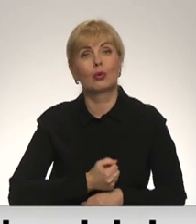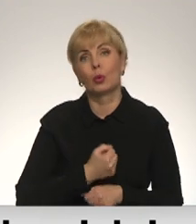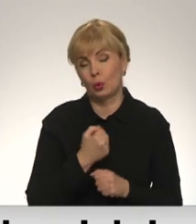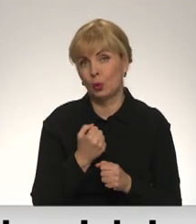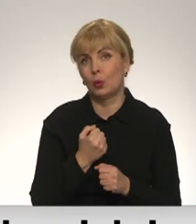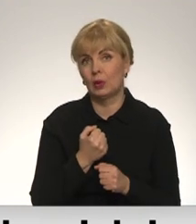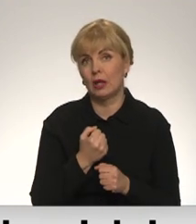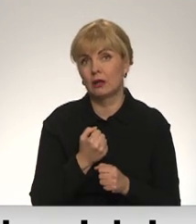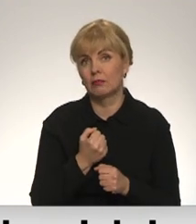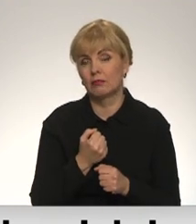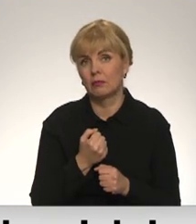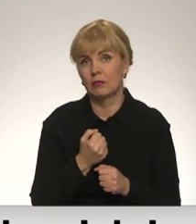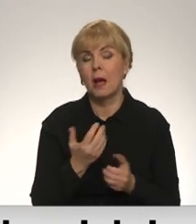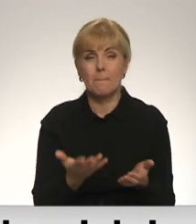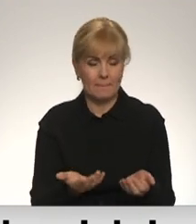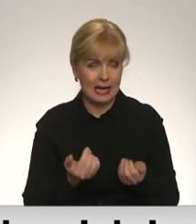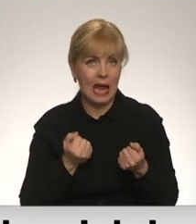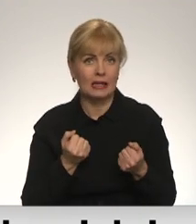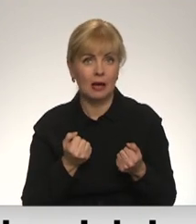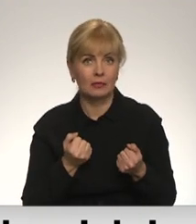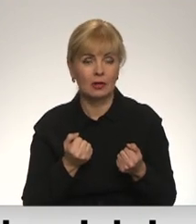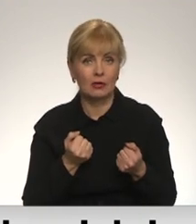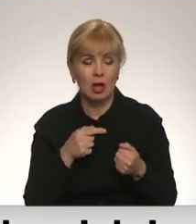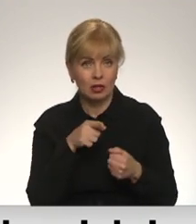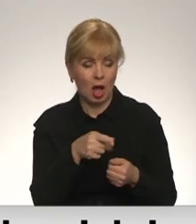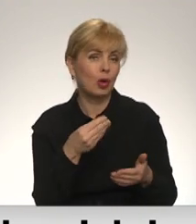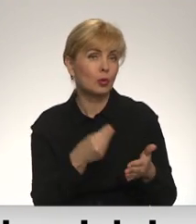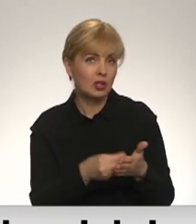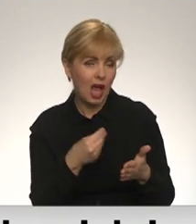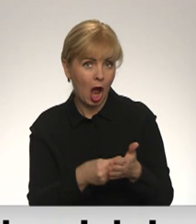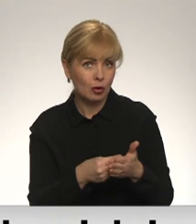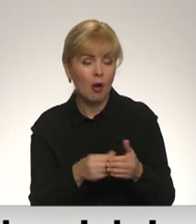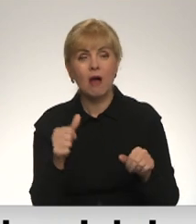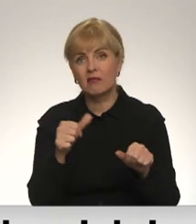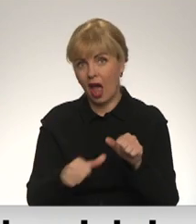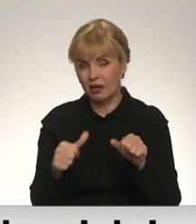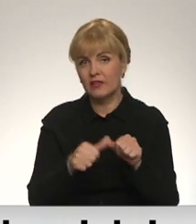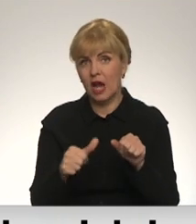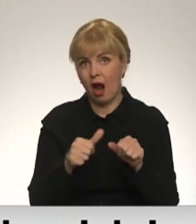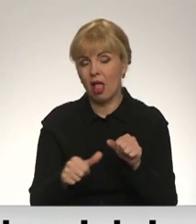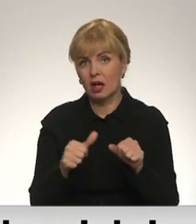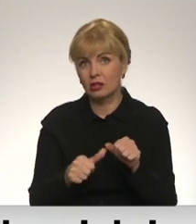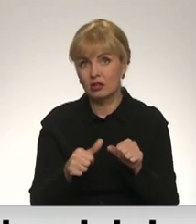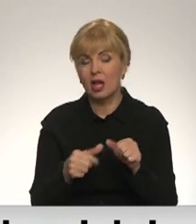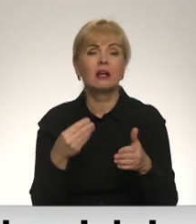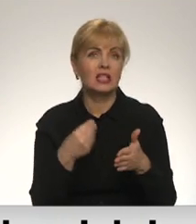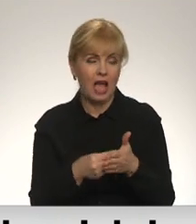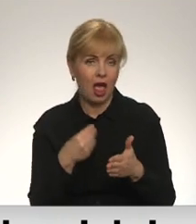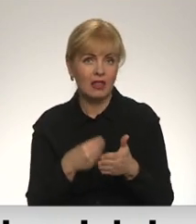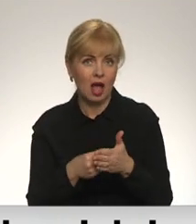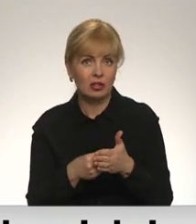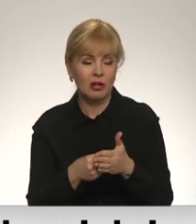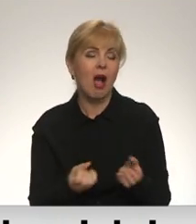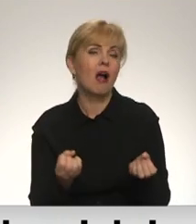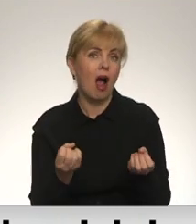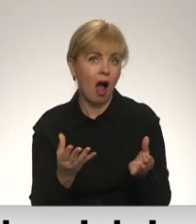pieņemt visu to cenu, gan degvielas cenas, gan